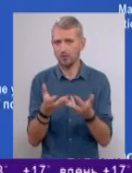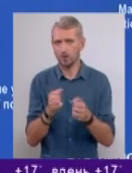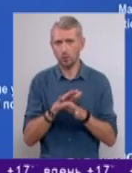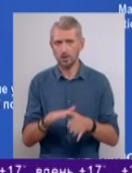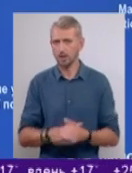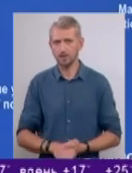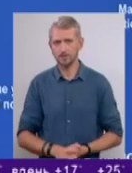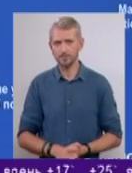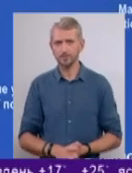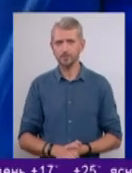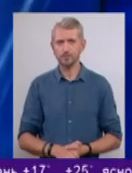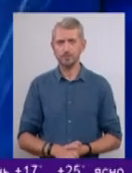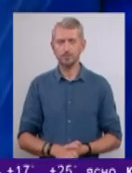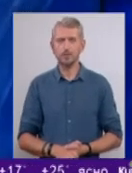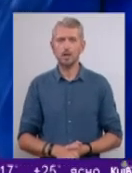отримали.